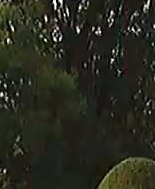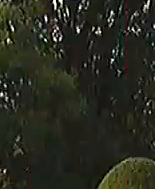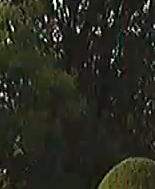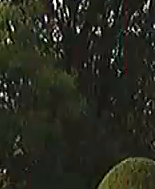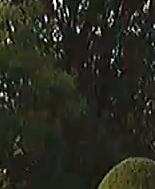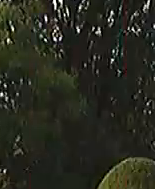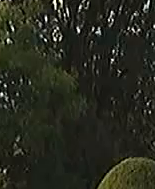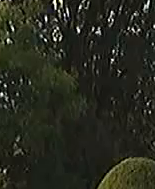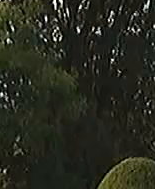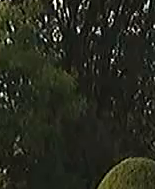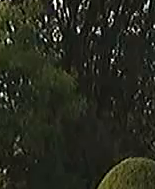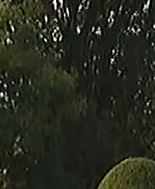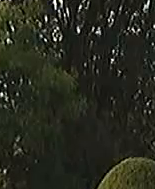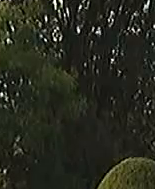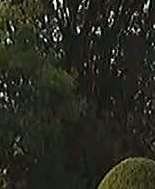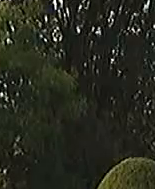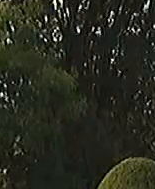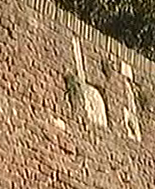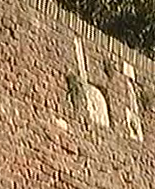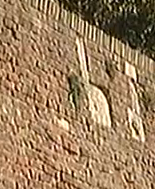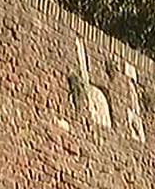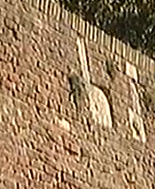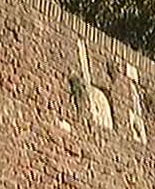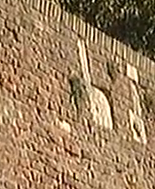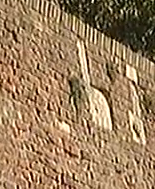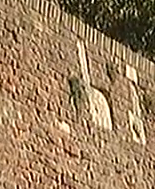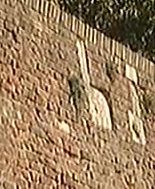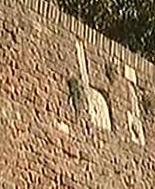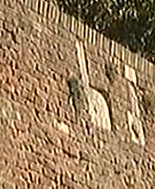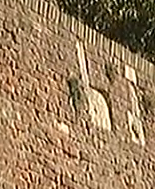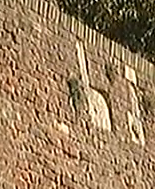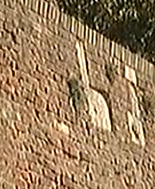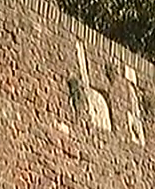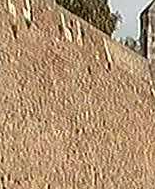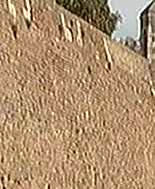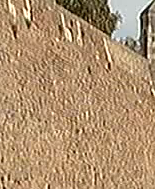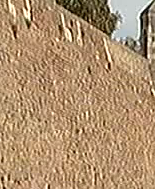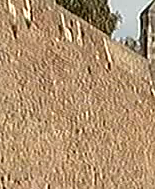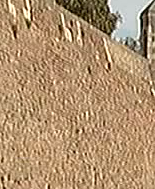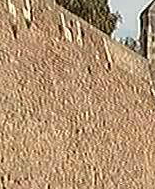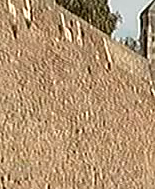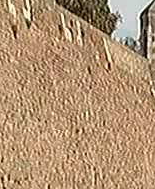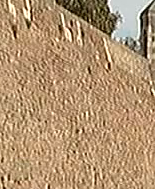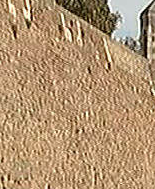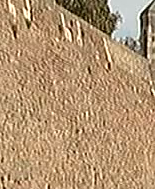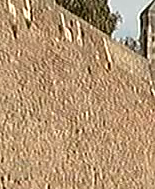Na severu i zapadu sunčano, u ostalim krajevima Srbije oblačno. Temperatura od 17 do 23 stepena.